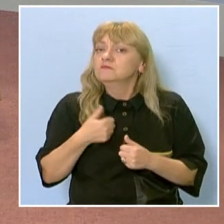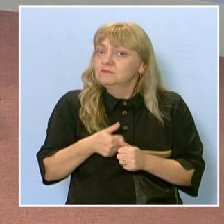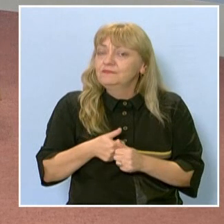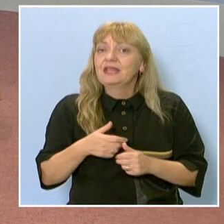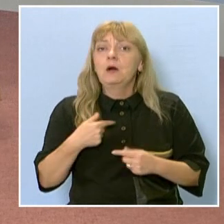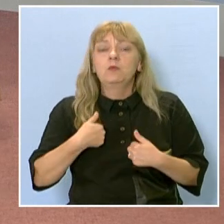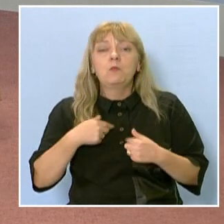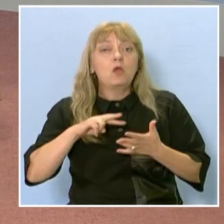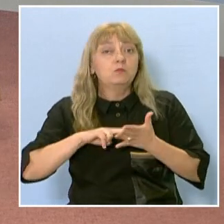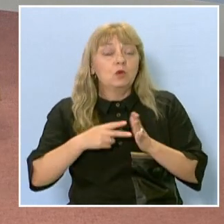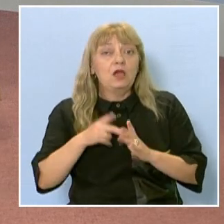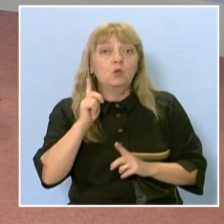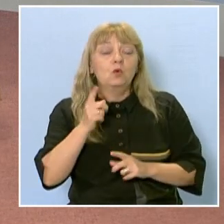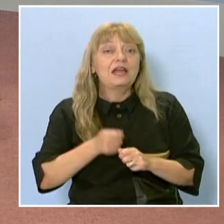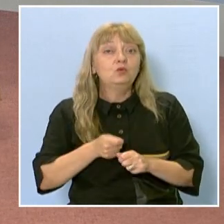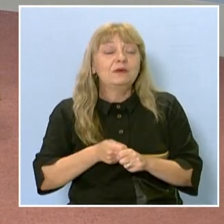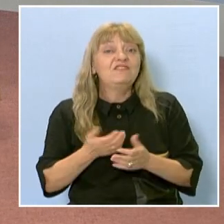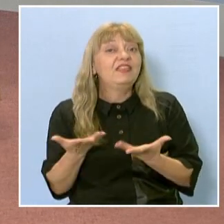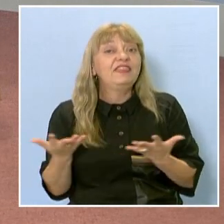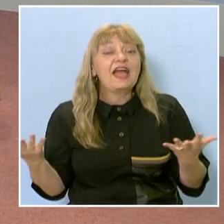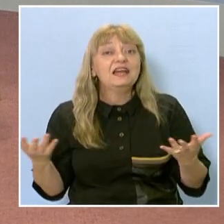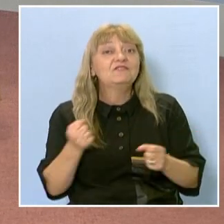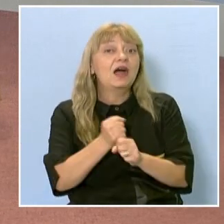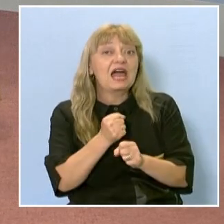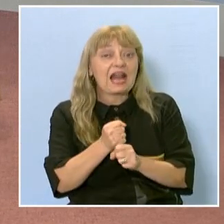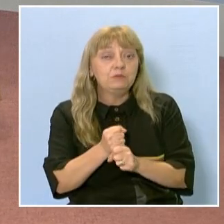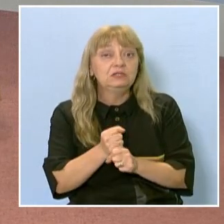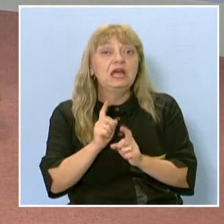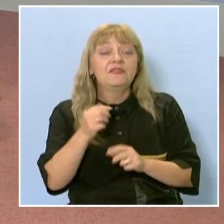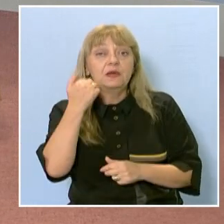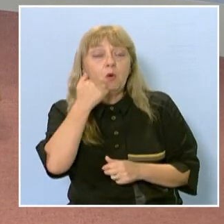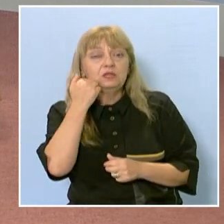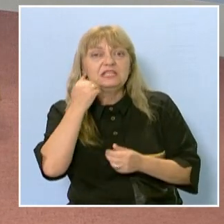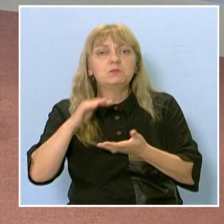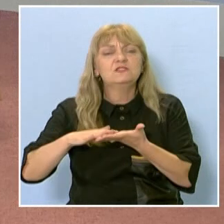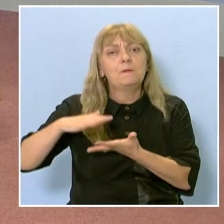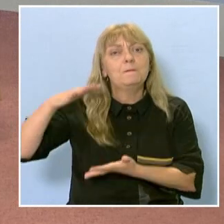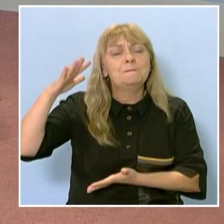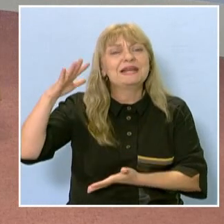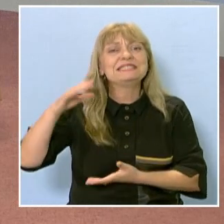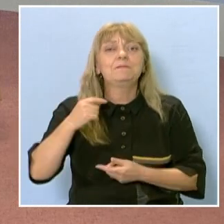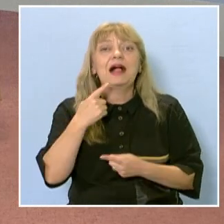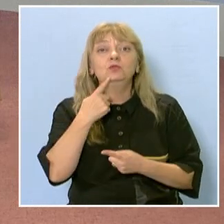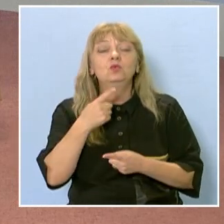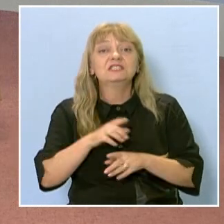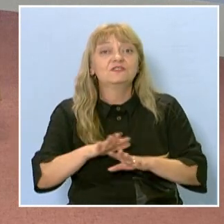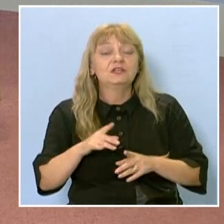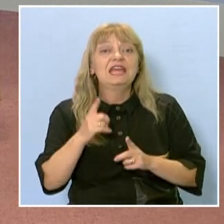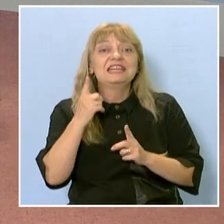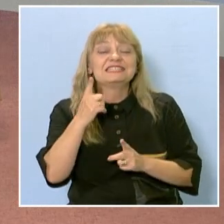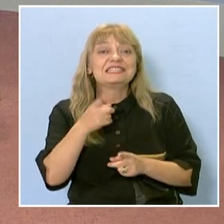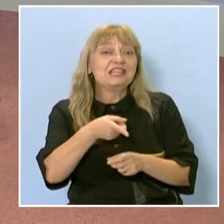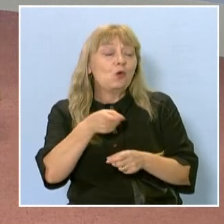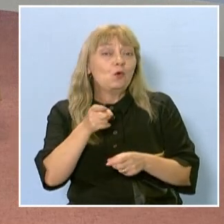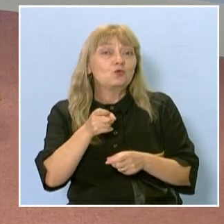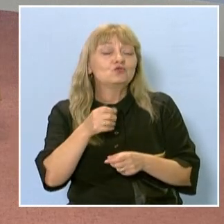когато вършя някаква работа да мога да се възползвам максимално от свършването ѝ. Тоест с един куршум да се стреля